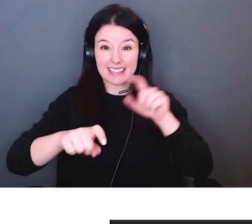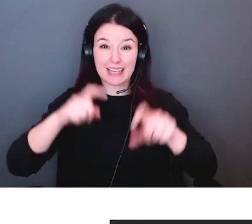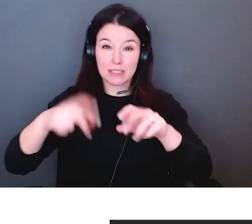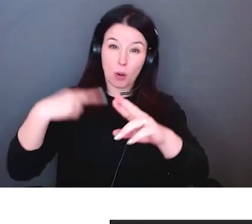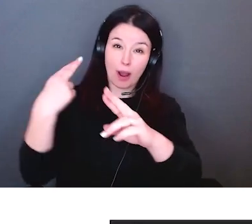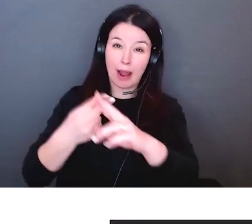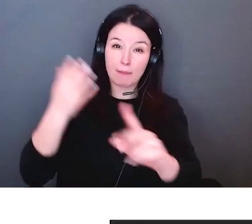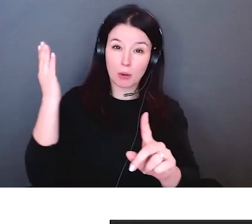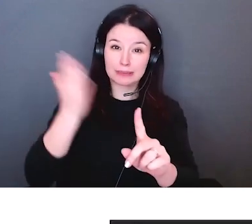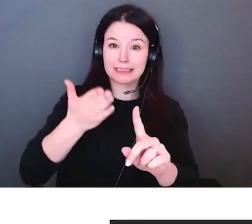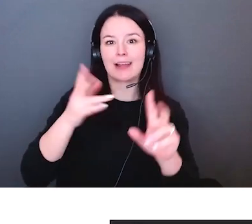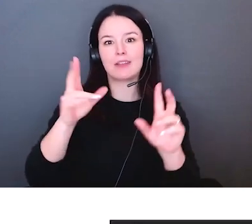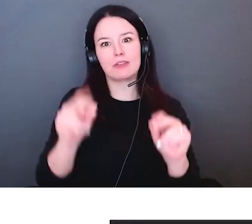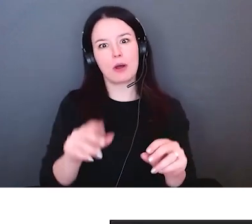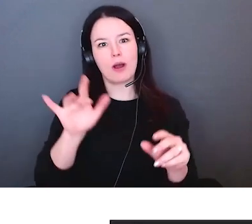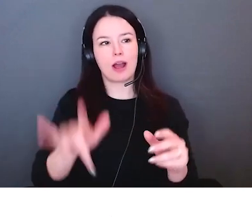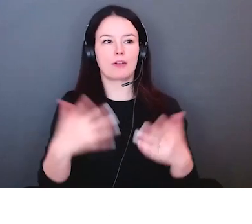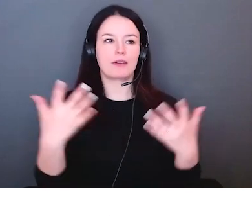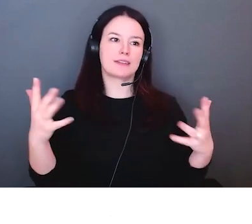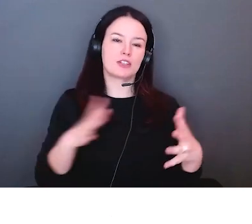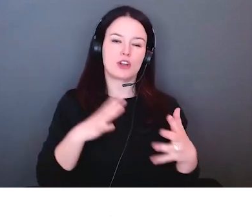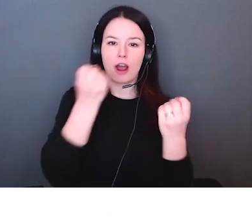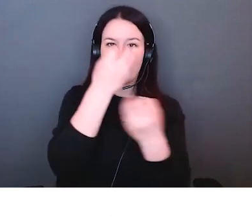trouver en bas de votre écran.